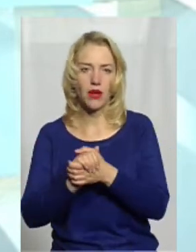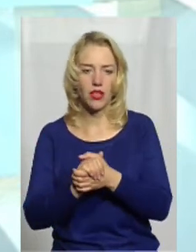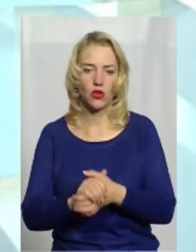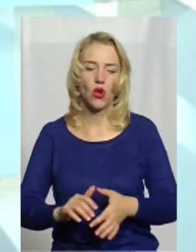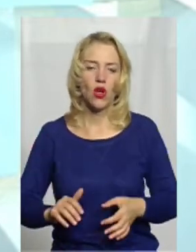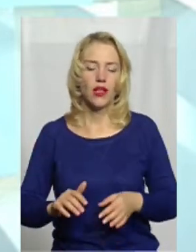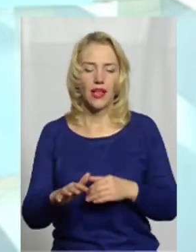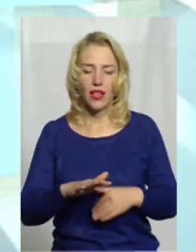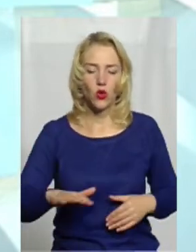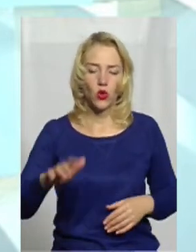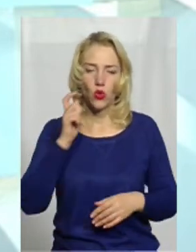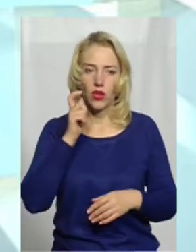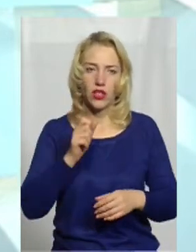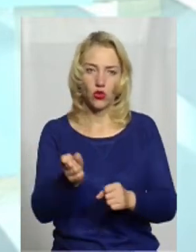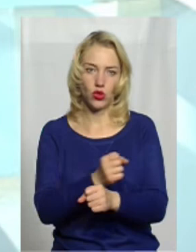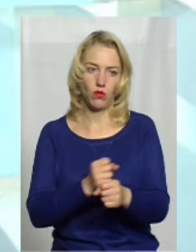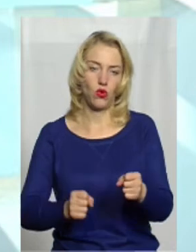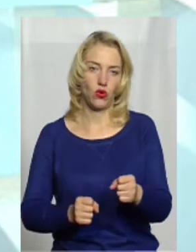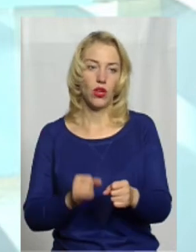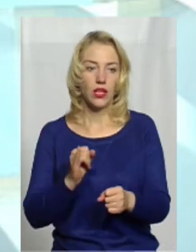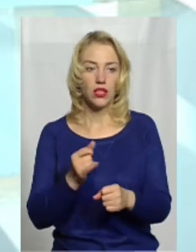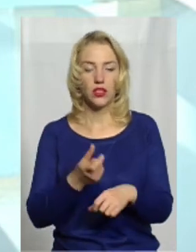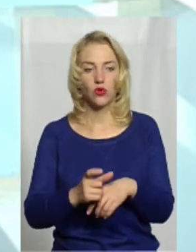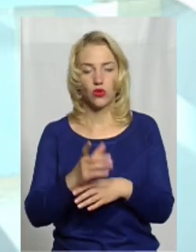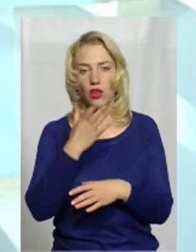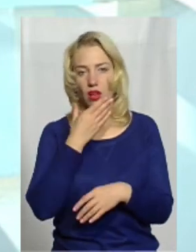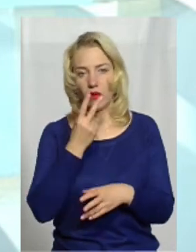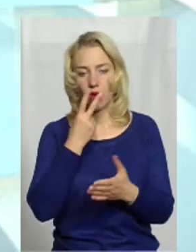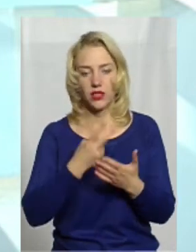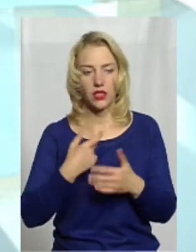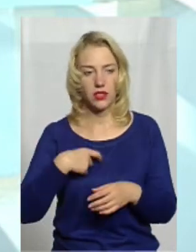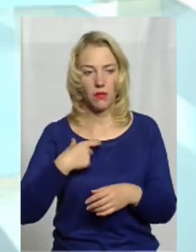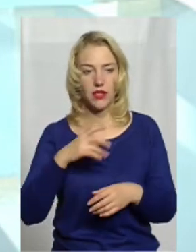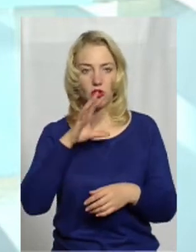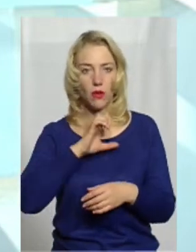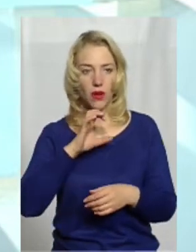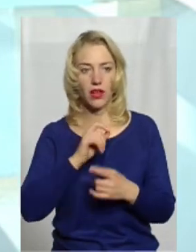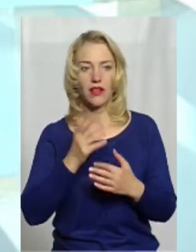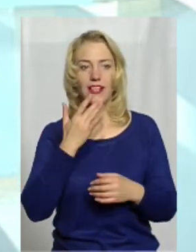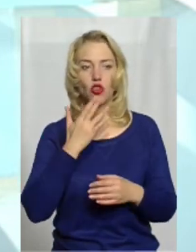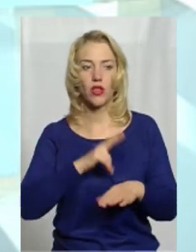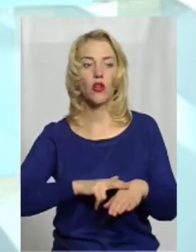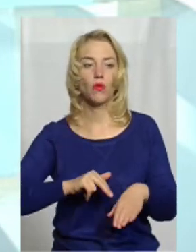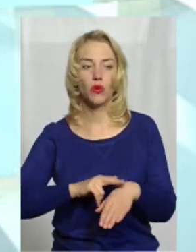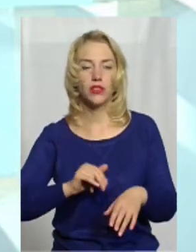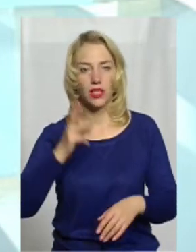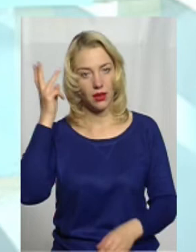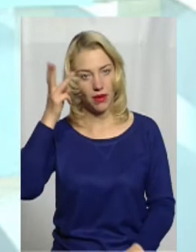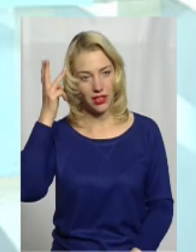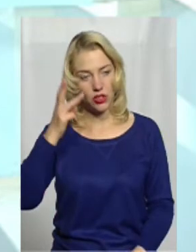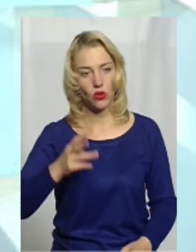зброю, в першу чергу. І дуже добре себе ці собаки, взагалі собаки національної поліції і Хмельницького